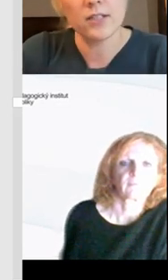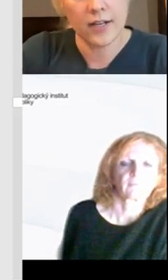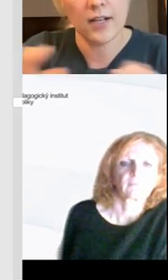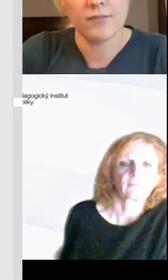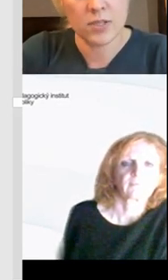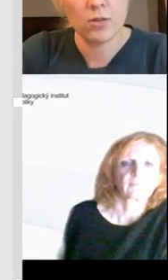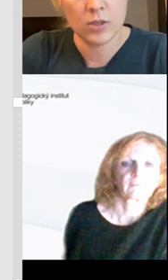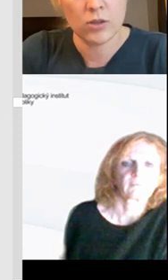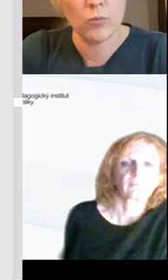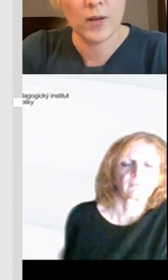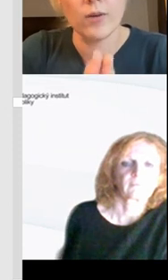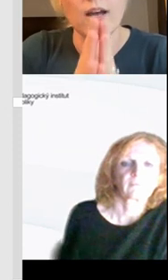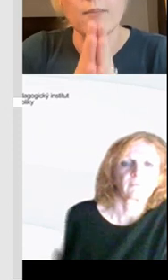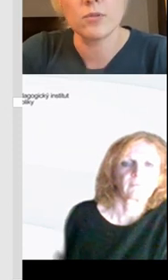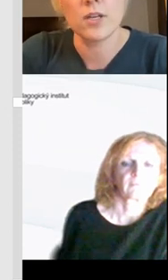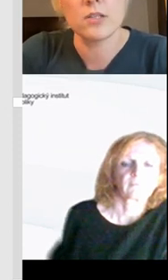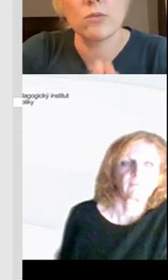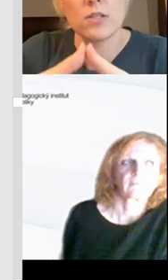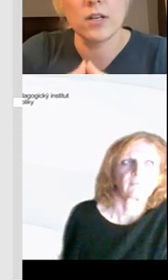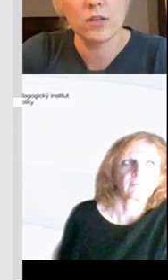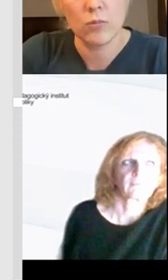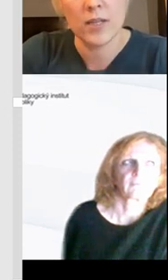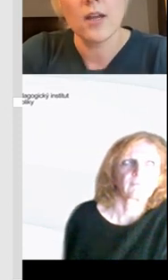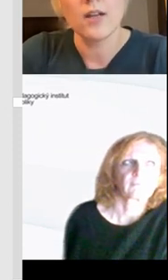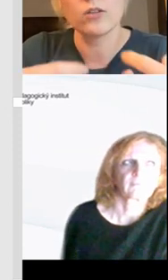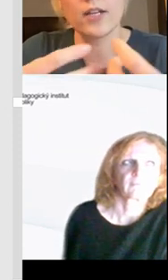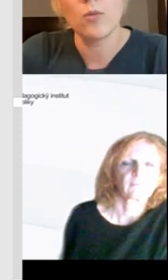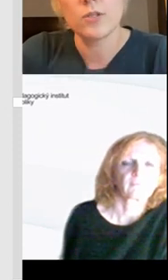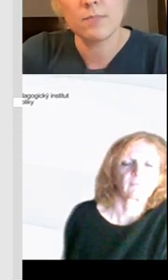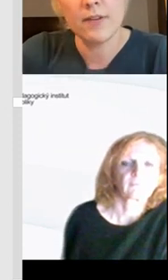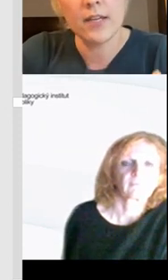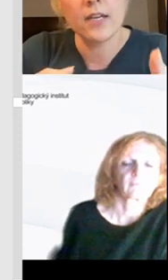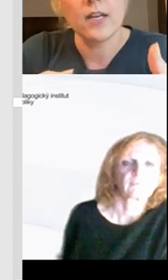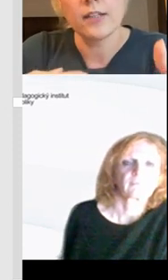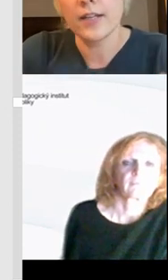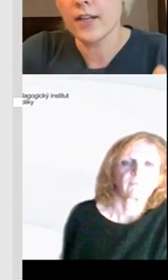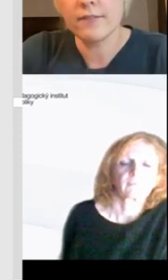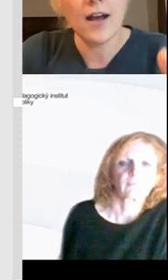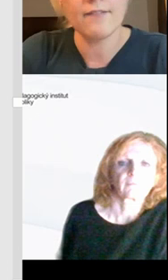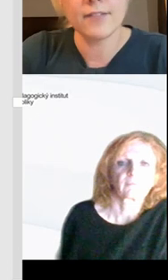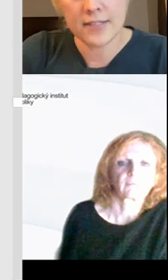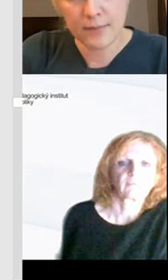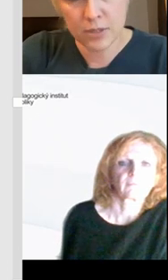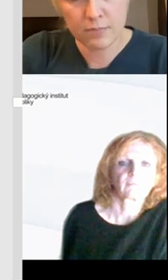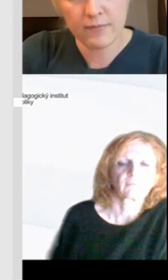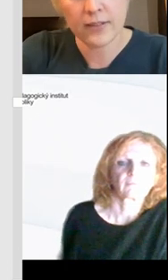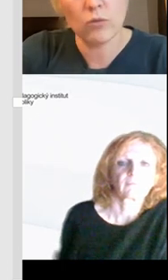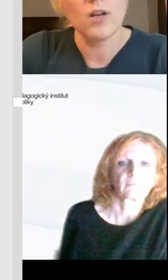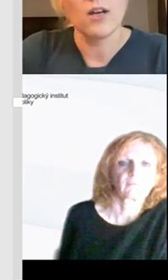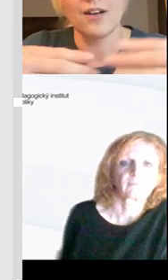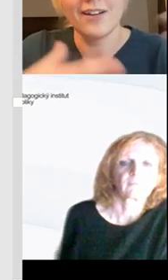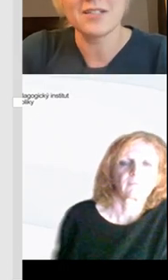ten e-mail dvacetkrát a v něm se jenom něco neupravuje, ale prostě existuje sdílený dokument, do kterého přispívají jeden, dva a více